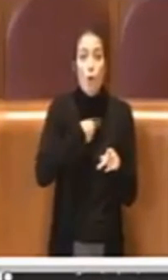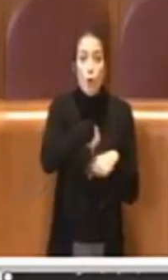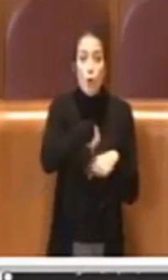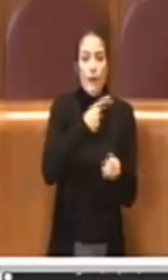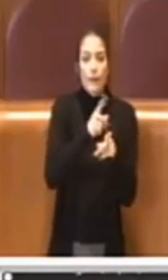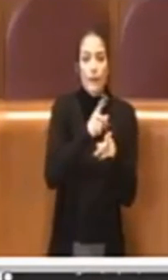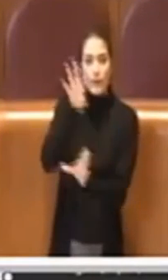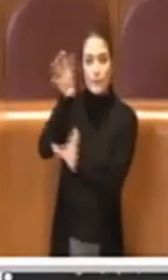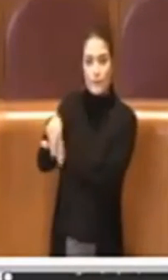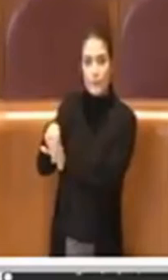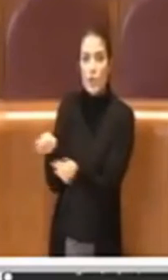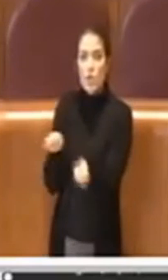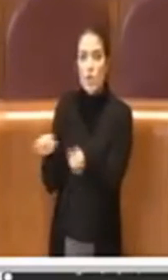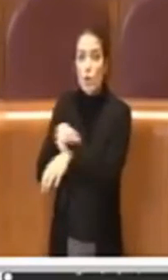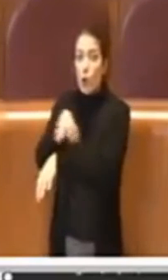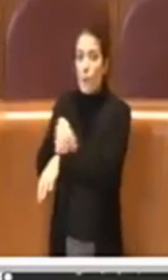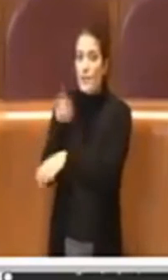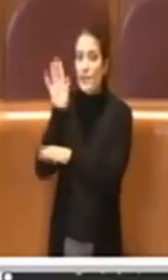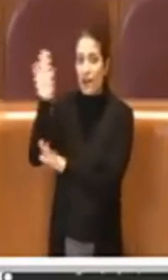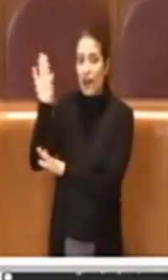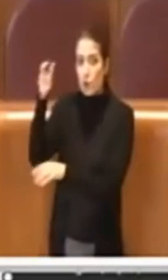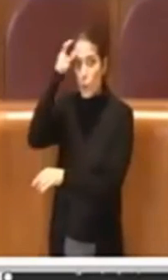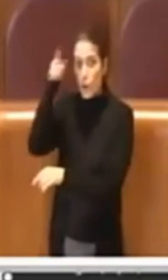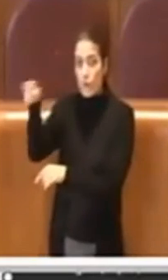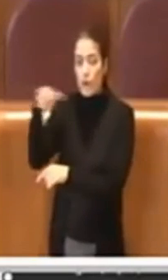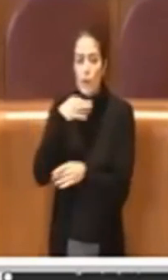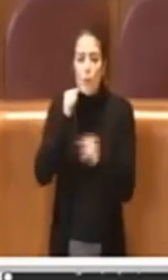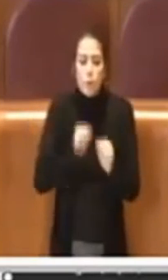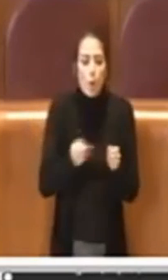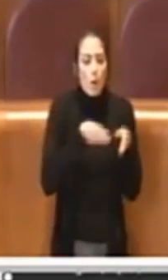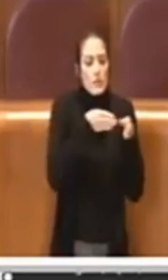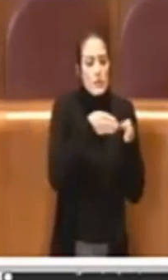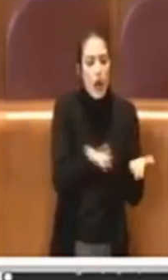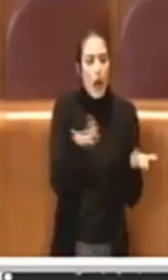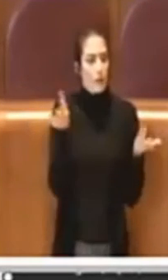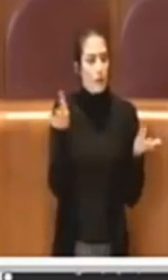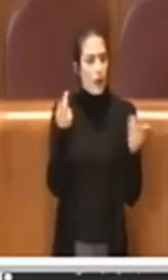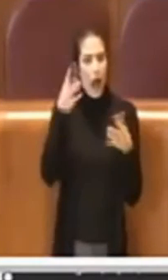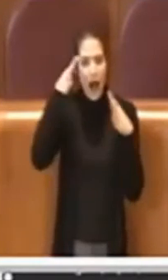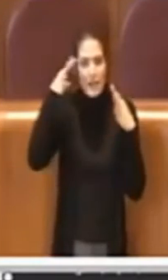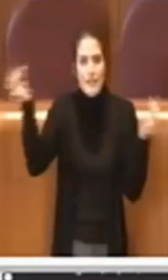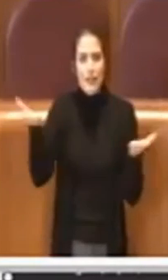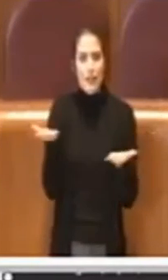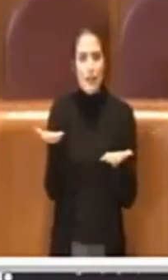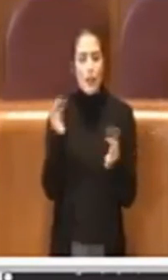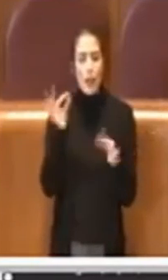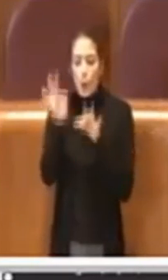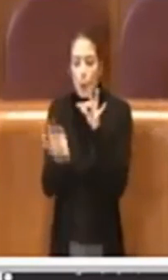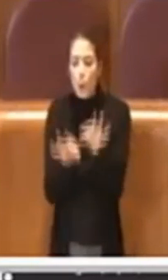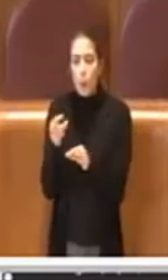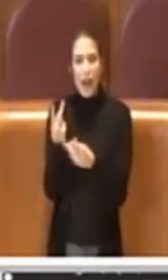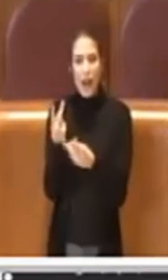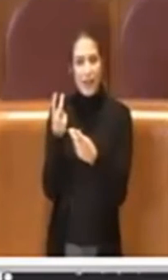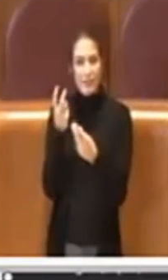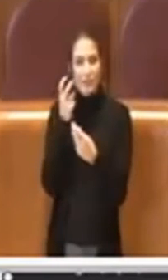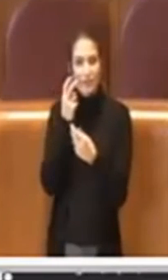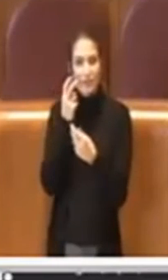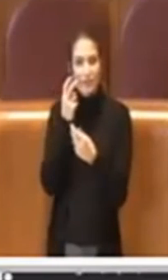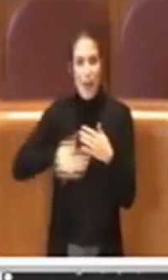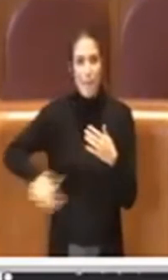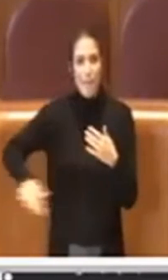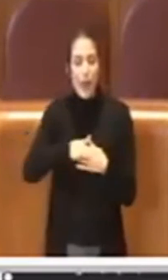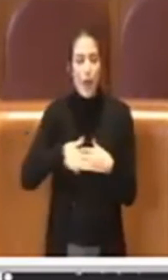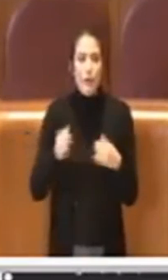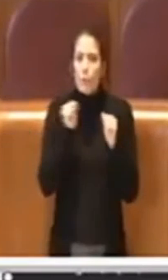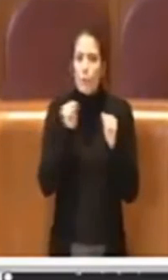nella gestione commissariate, ci potremmo fare strade, potremmo fare asidi, ci potremmo fare curare il verde, potremmo fare tantissime cose,